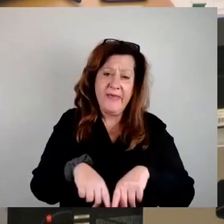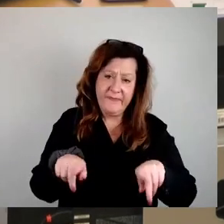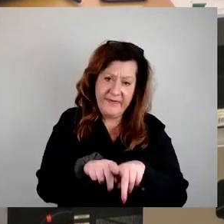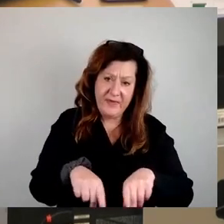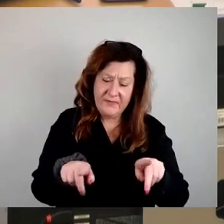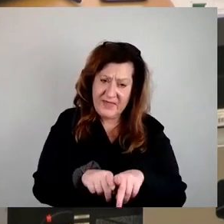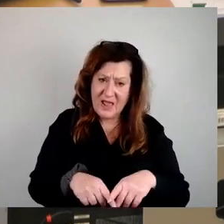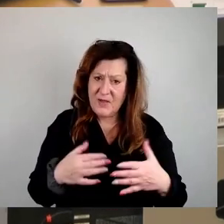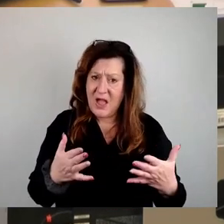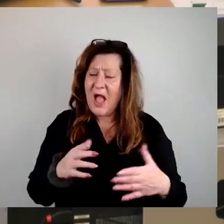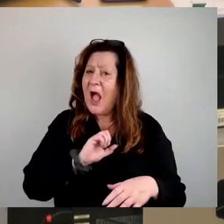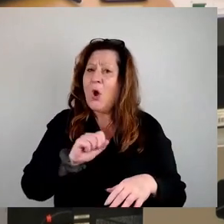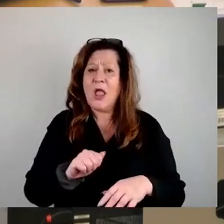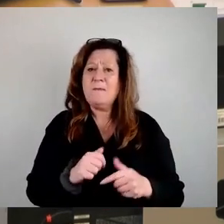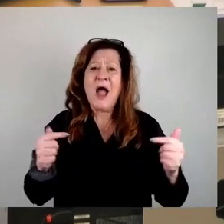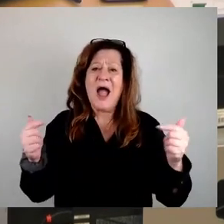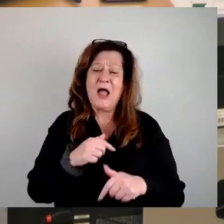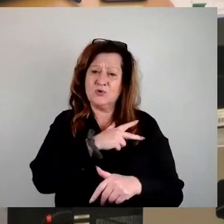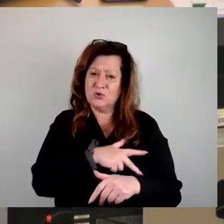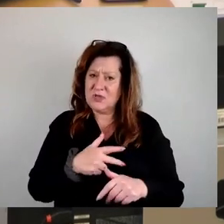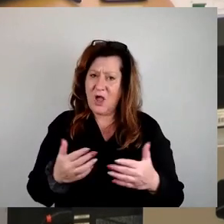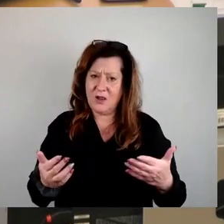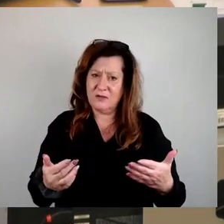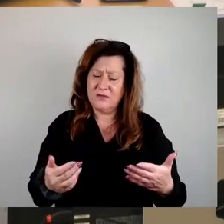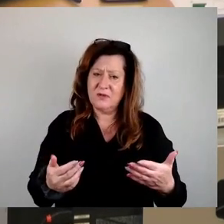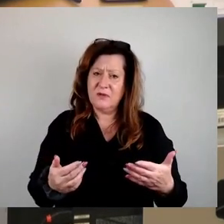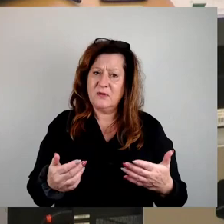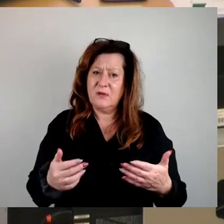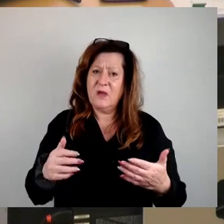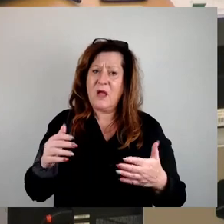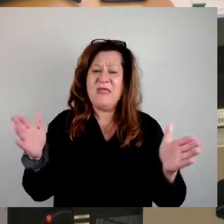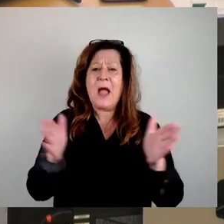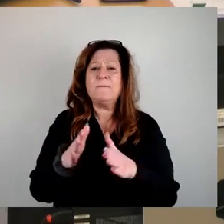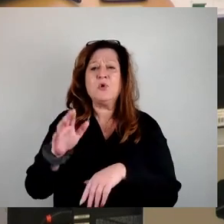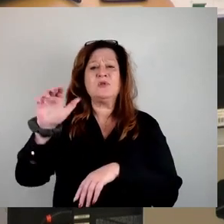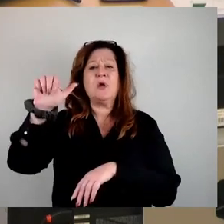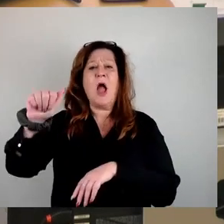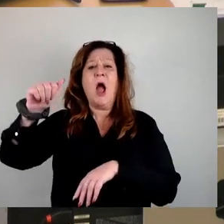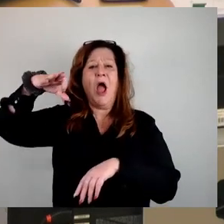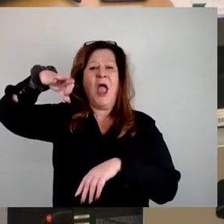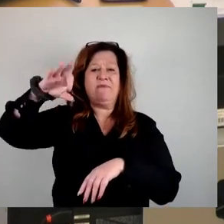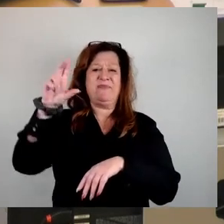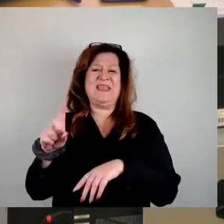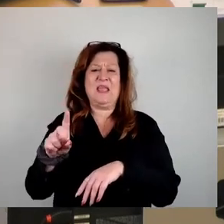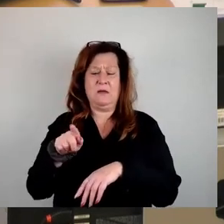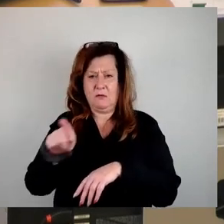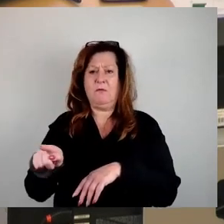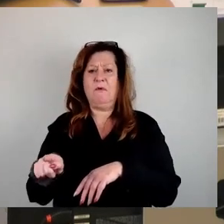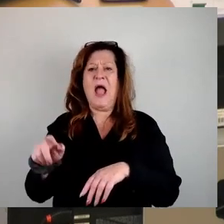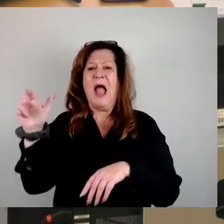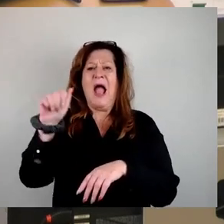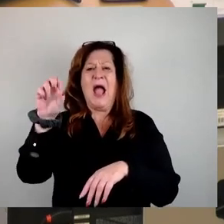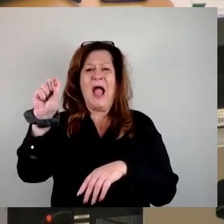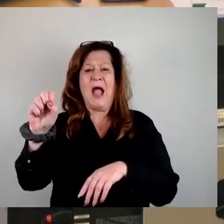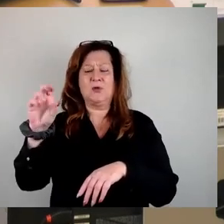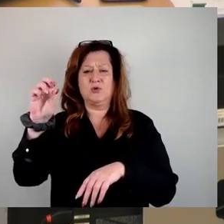asoziale Feinde Dresdens, also die Abkürzung heißt AfD, mir anhöre, dann sage ich mal in aller Deutlichkeit, Sie sind es doch,